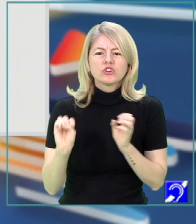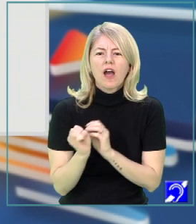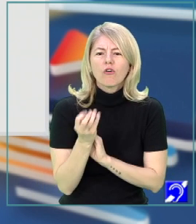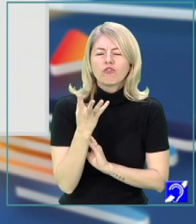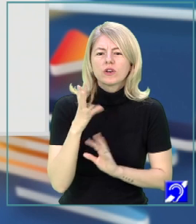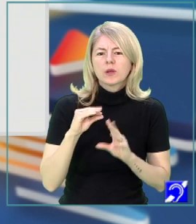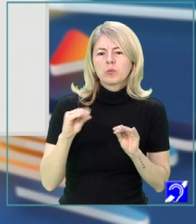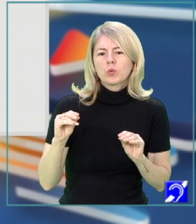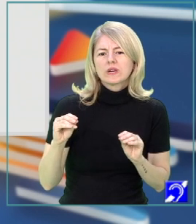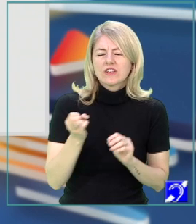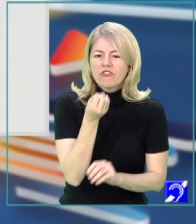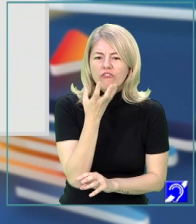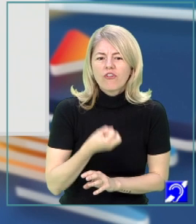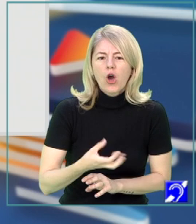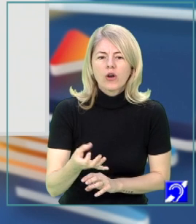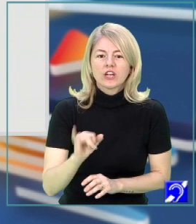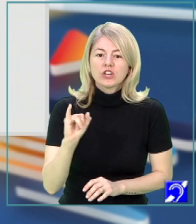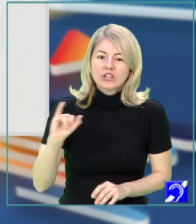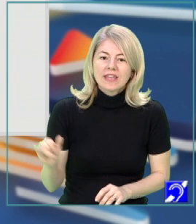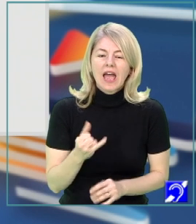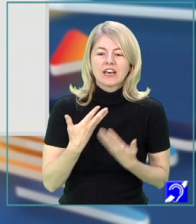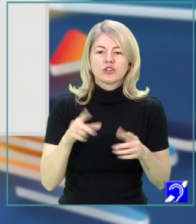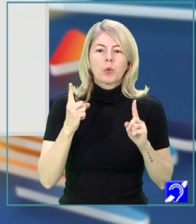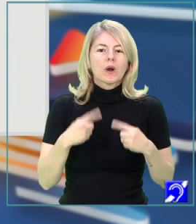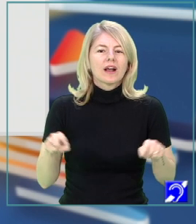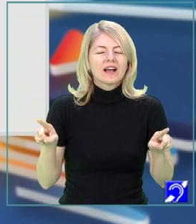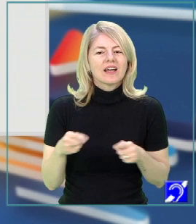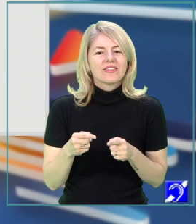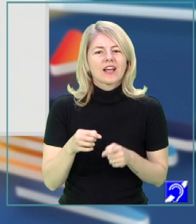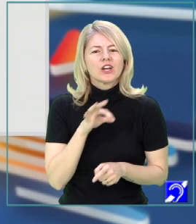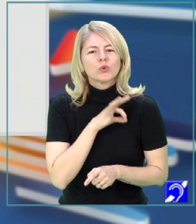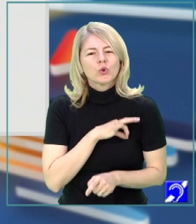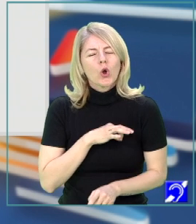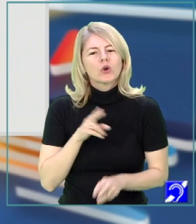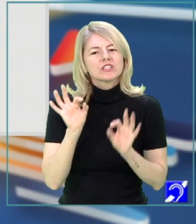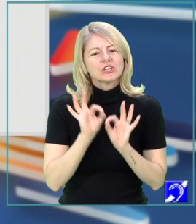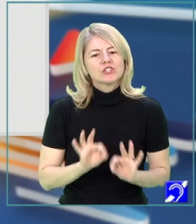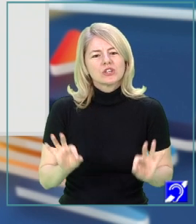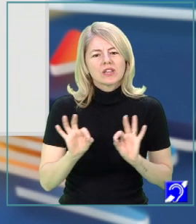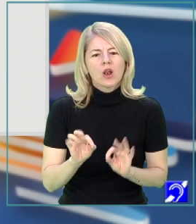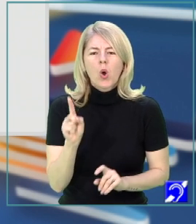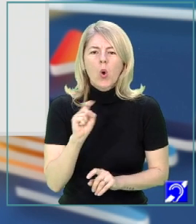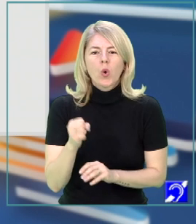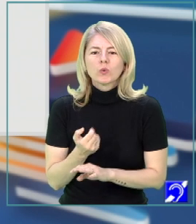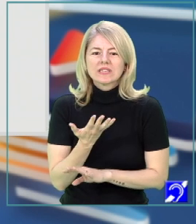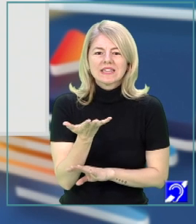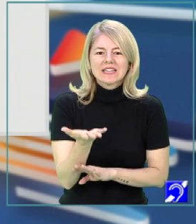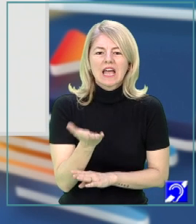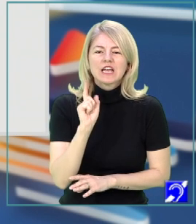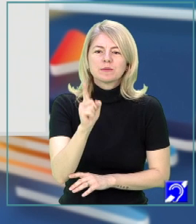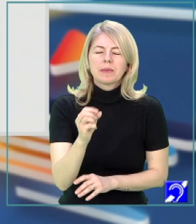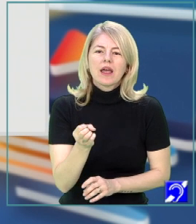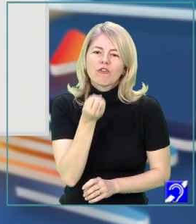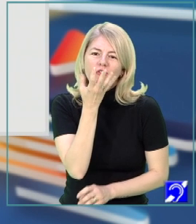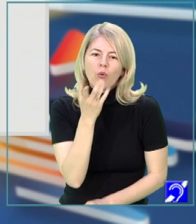noaptea atâția stânjenei. Și iar începi un cântec duios încetinel. O, nu ți-ntinde mâna spre bietul